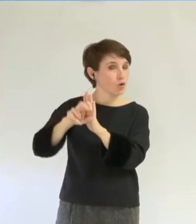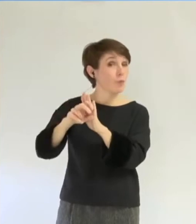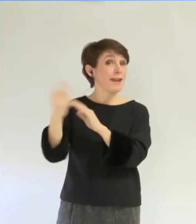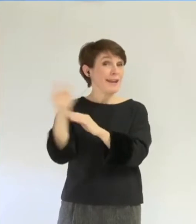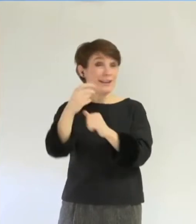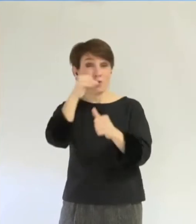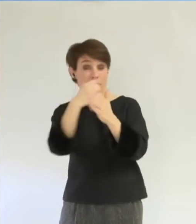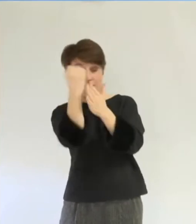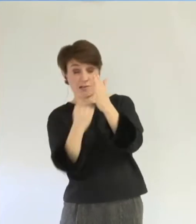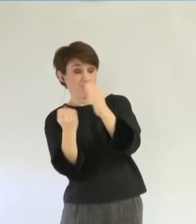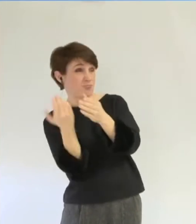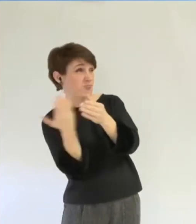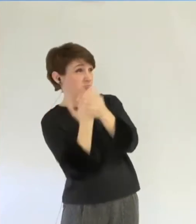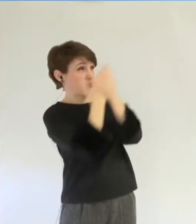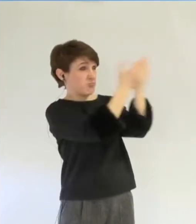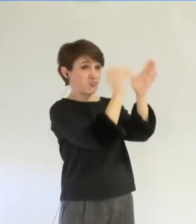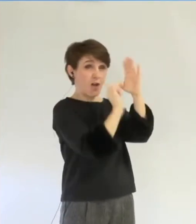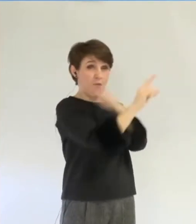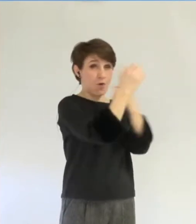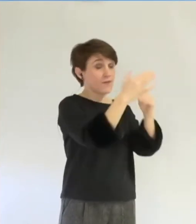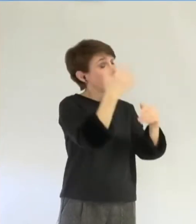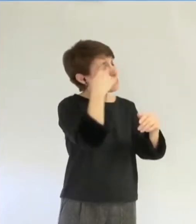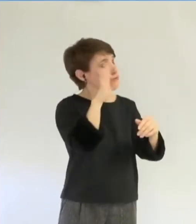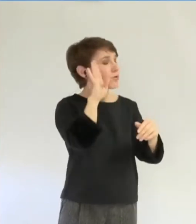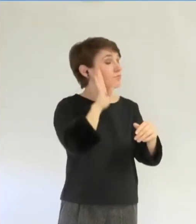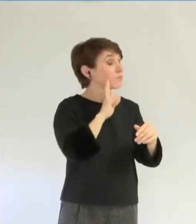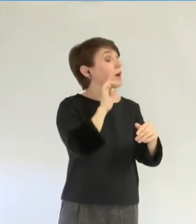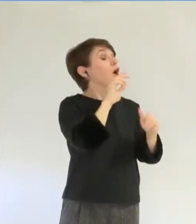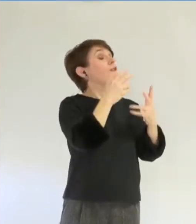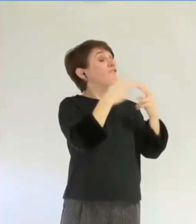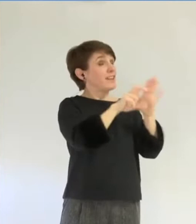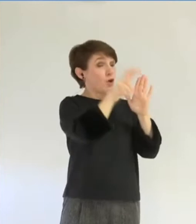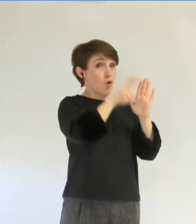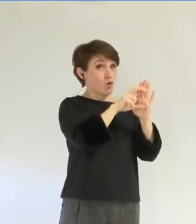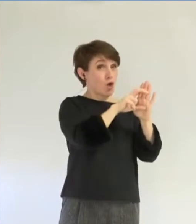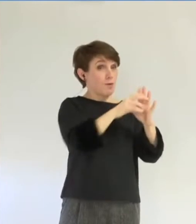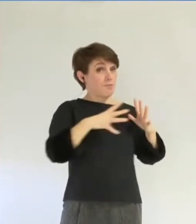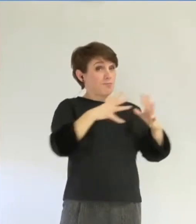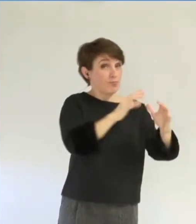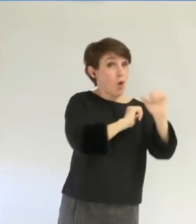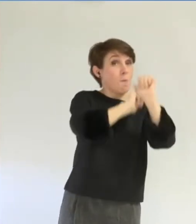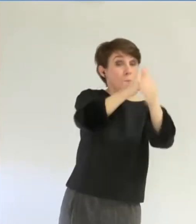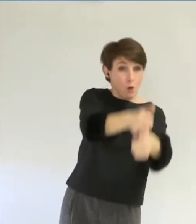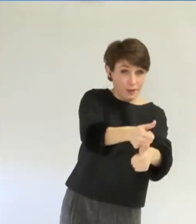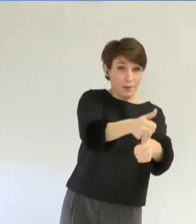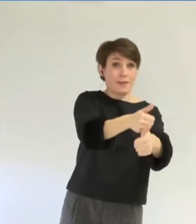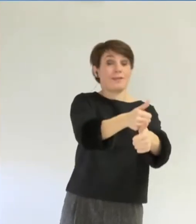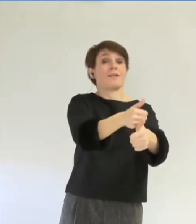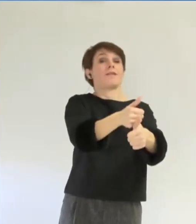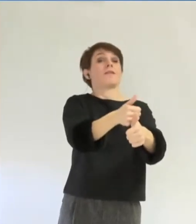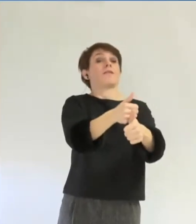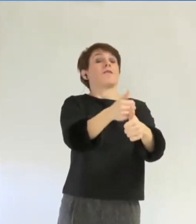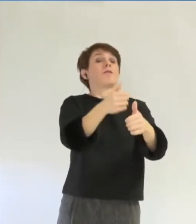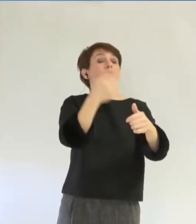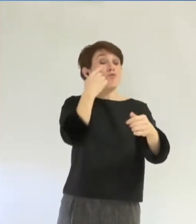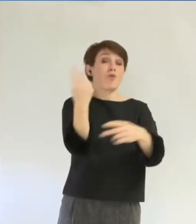municipal la demande de dépôt de plainte avec constitution de partie civile de la part de la ville dans les